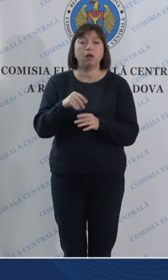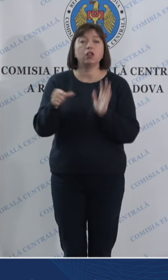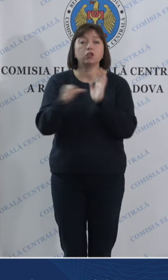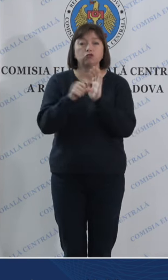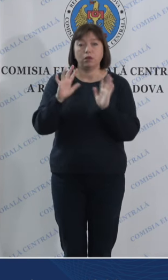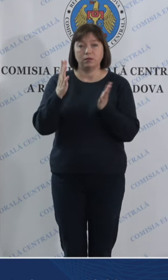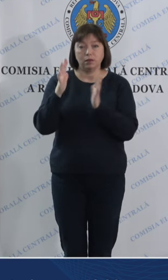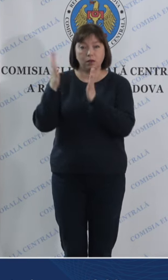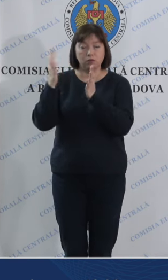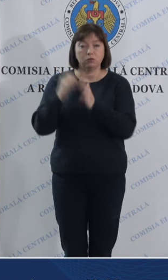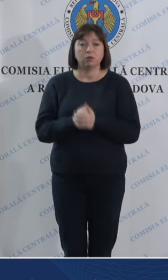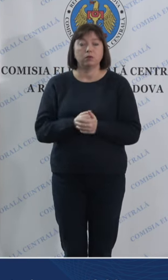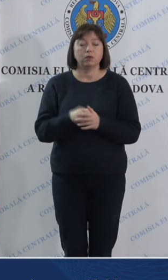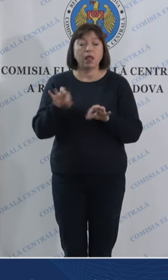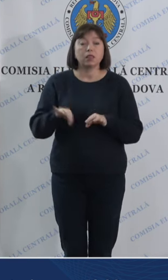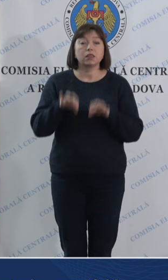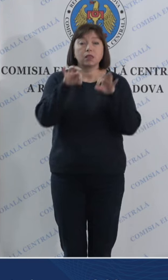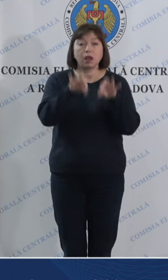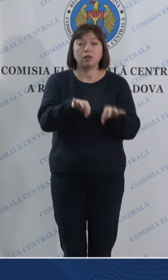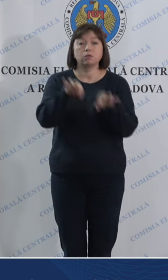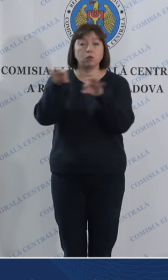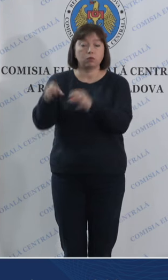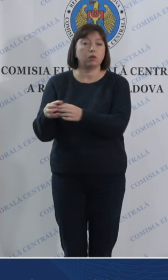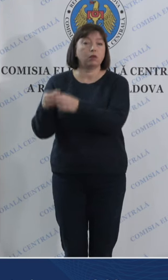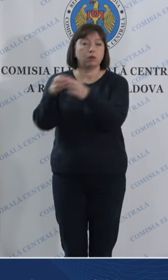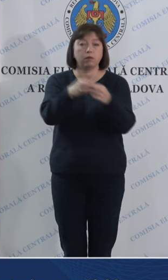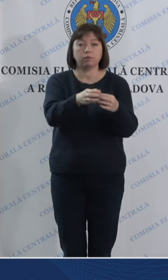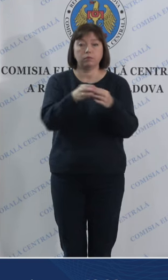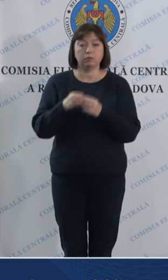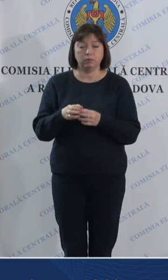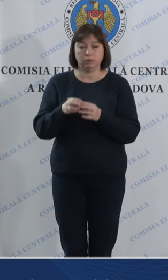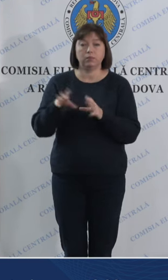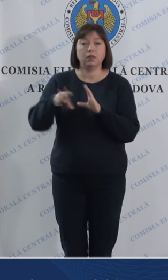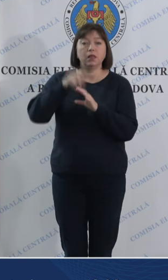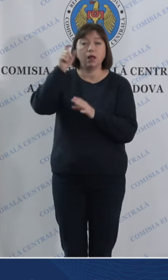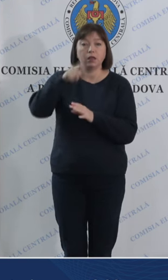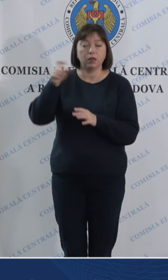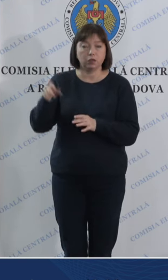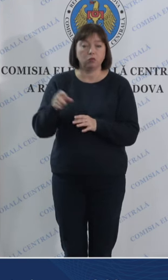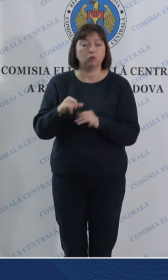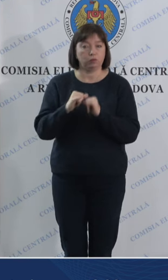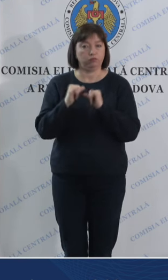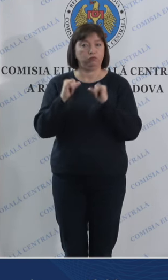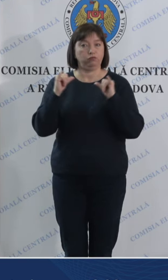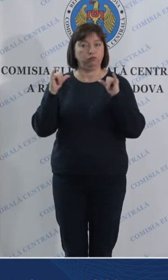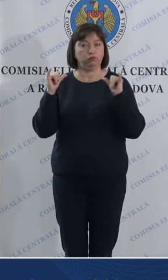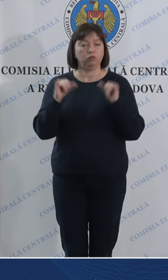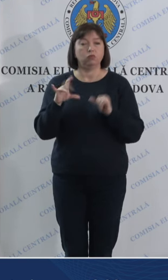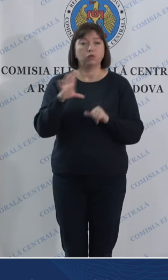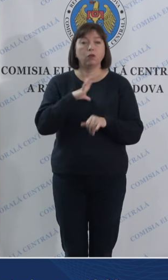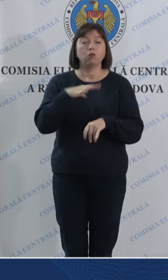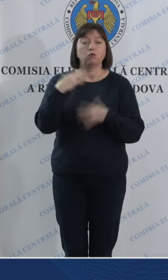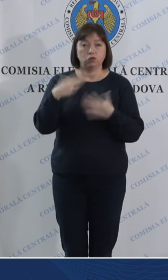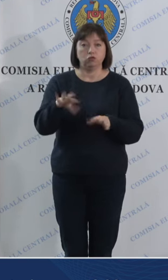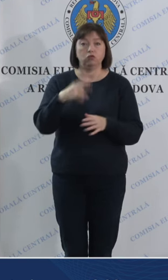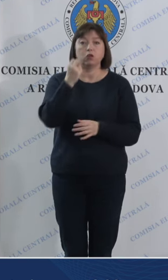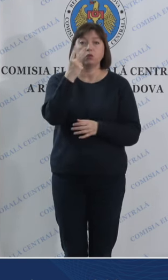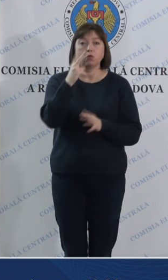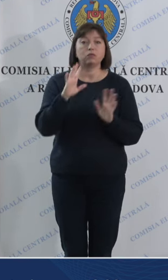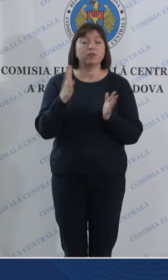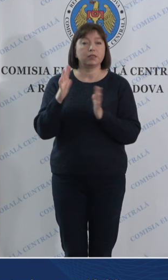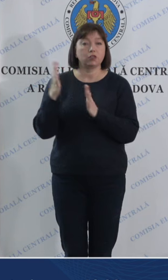cazuri transportare organizată a alegătorilor este în creștere s-au constatat deja 12